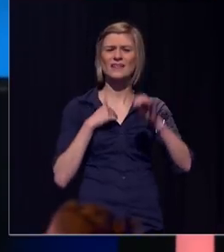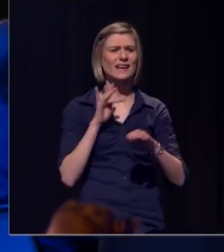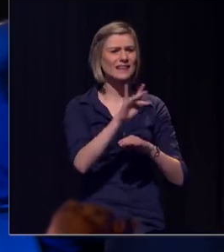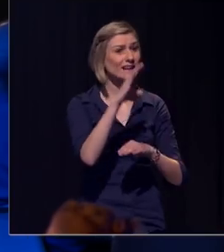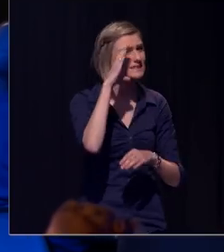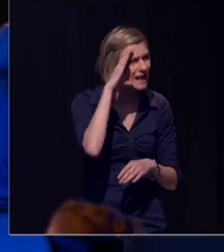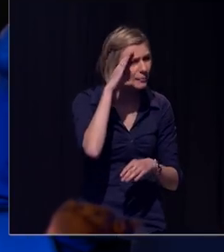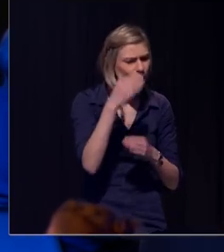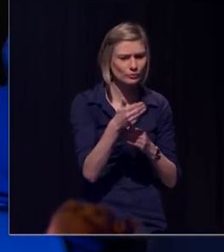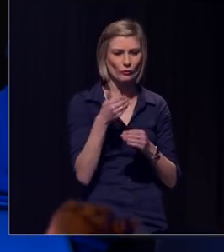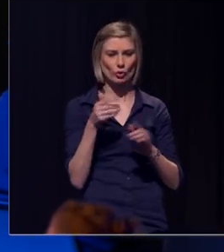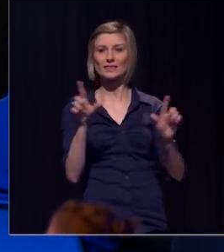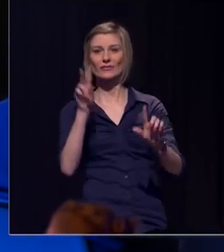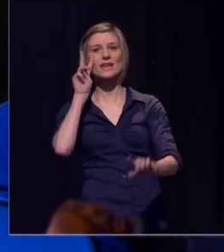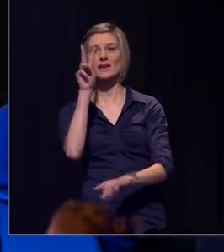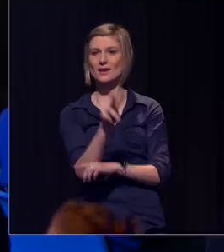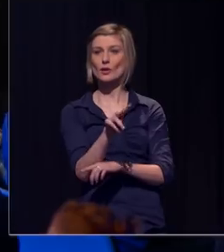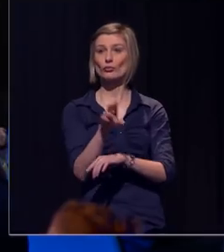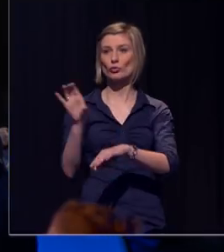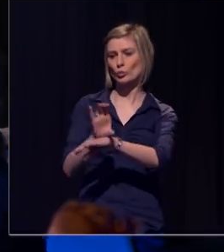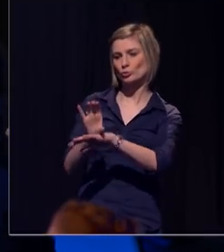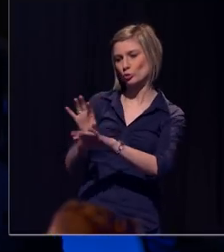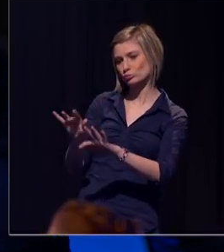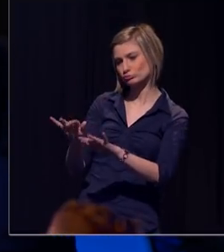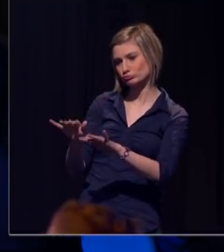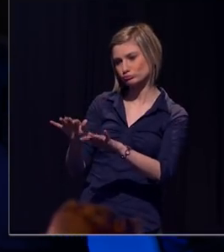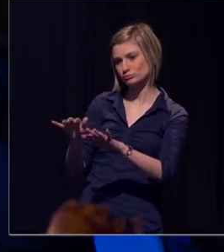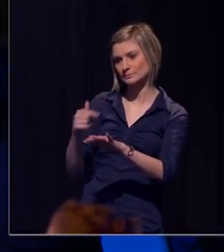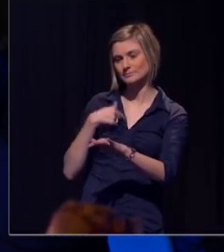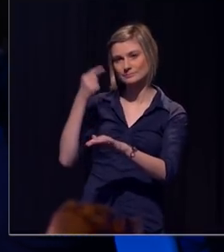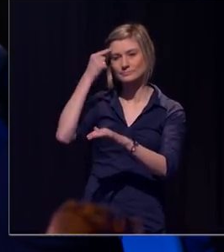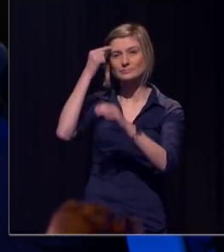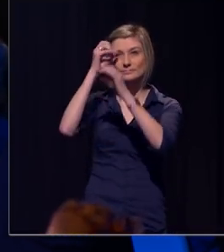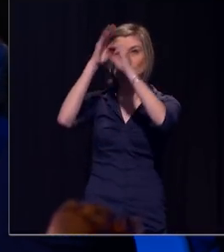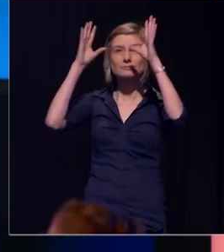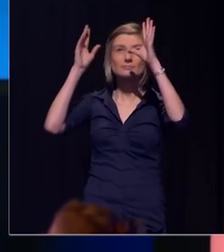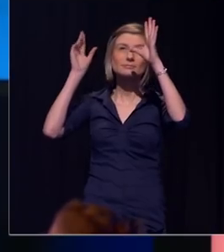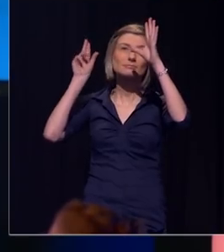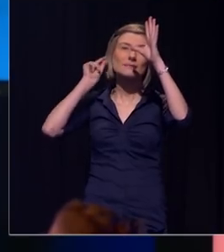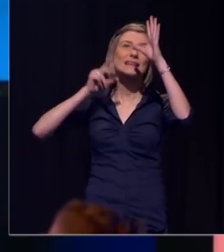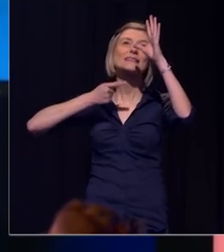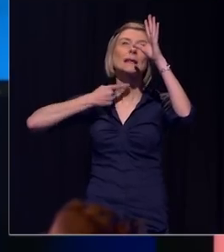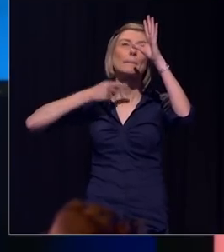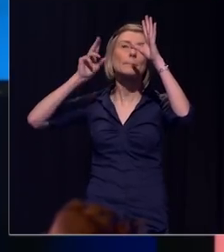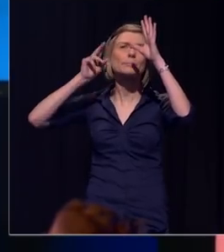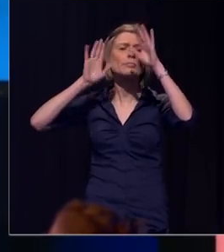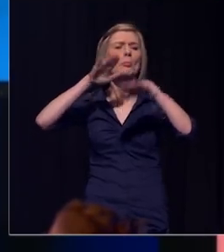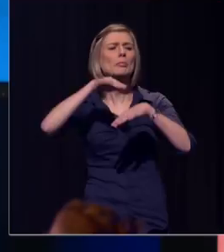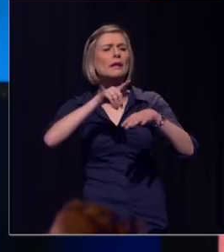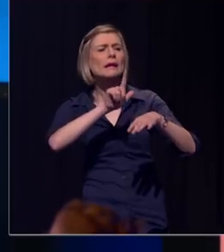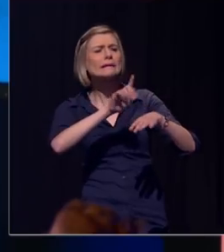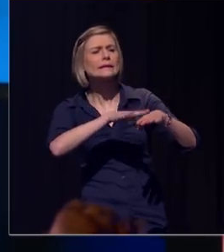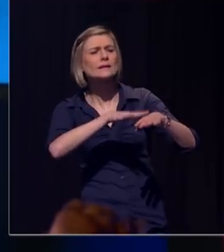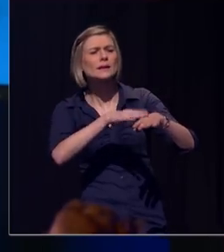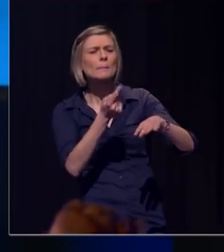gaan, zit ik voor de televisie of voor de computer en hoor ik een stemmetje in mijn hoofd. Ik zeg, Lize, het is